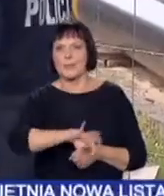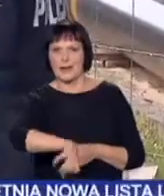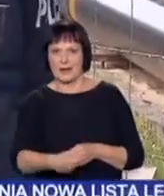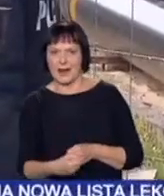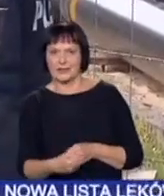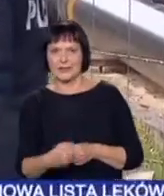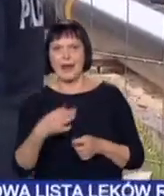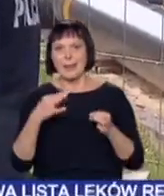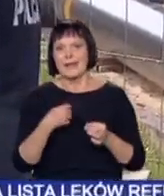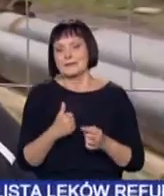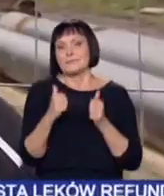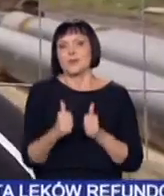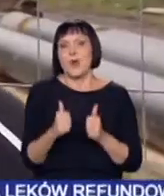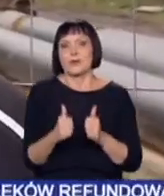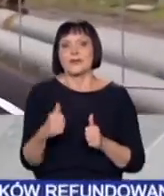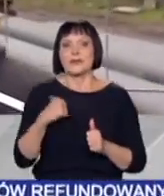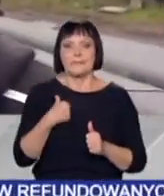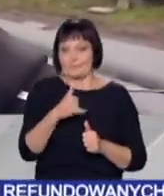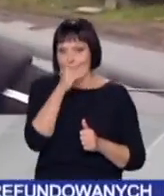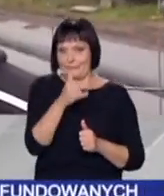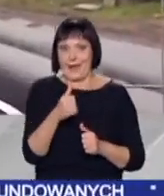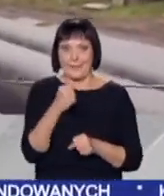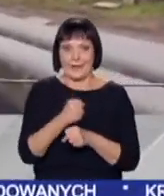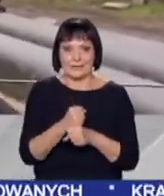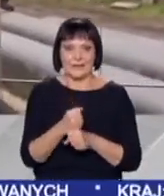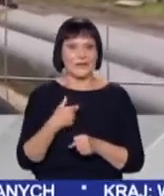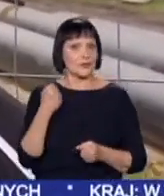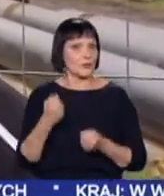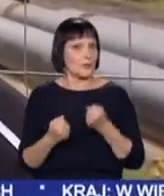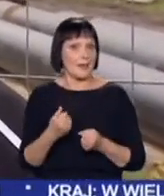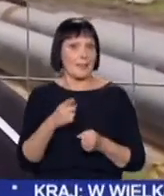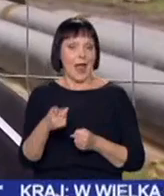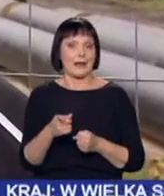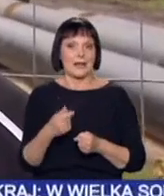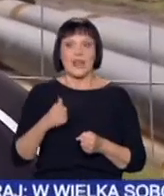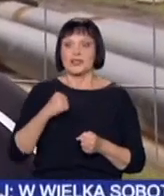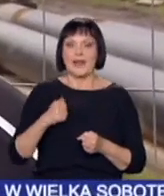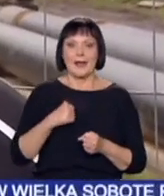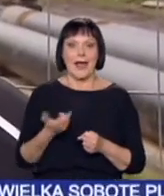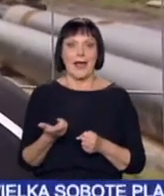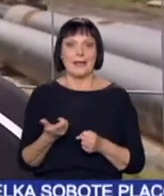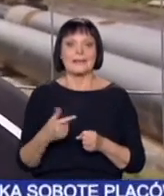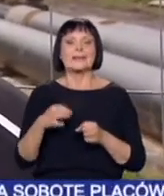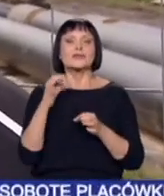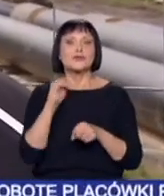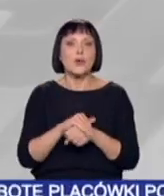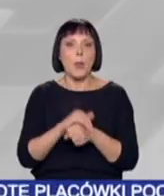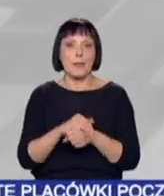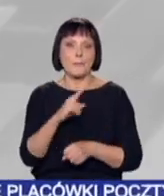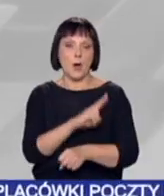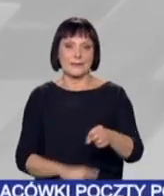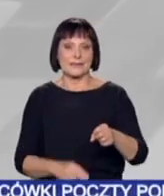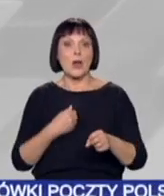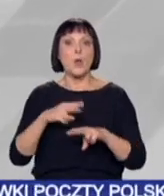Na razie mają przymusowy postój. Nie możemy pracować, więc jest to trudne. Dalej czekamy na zezwolenie z policji.